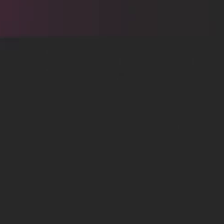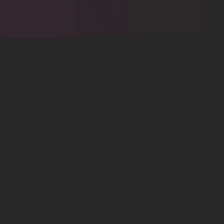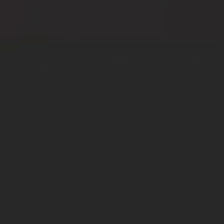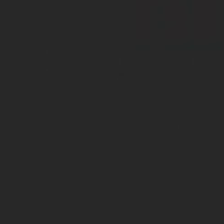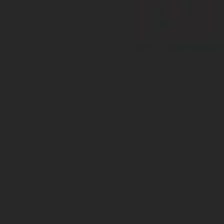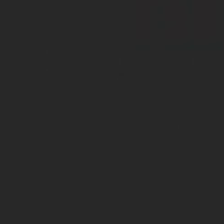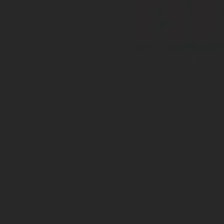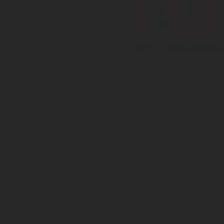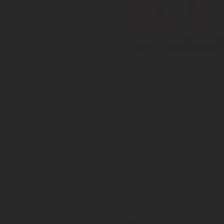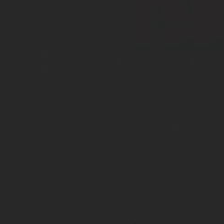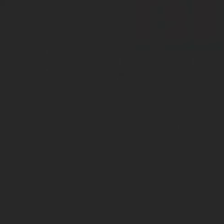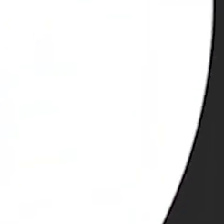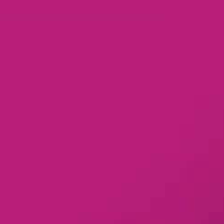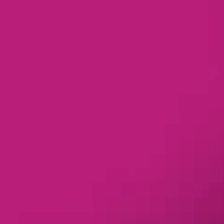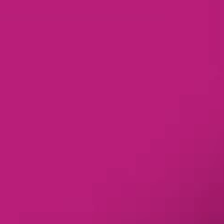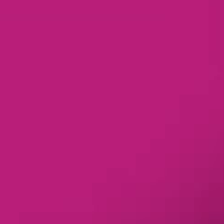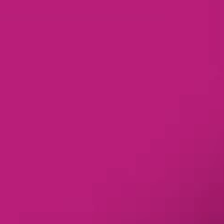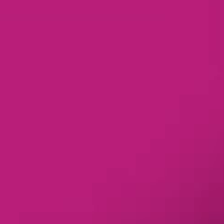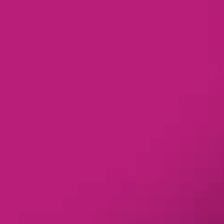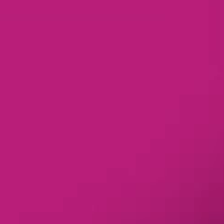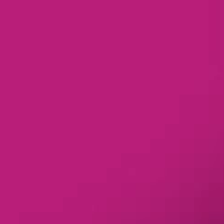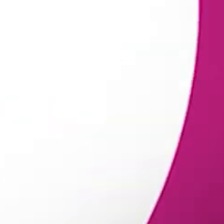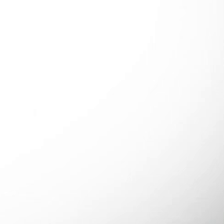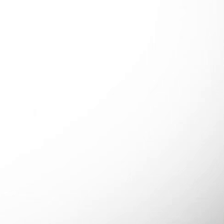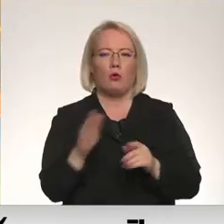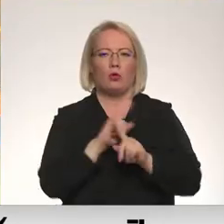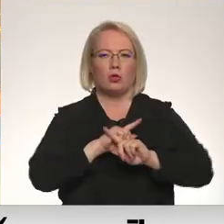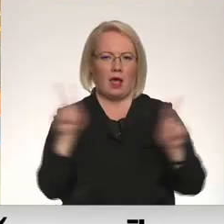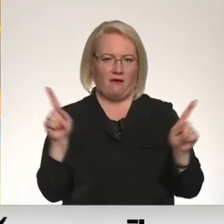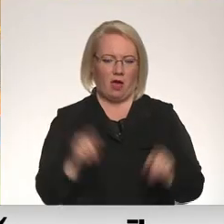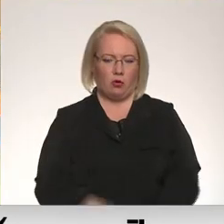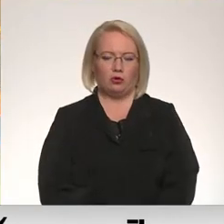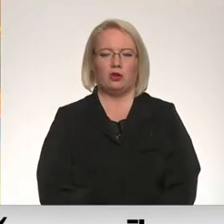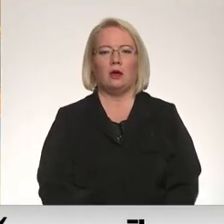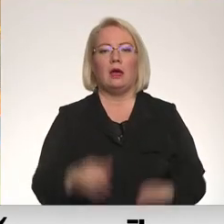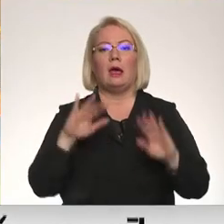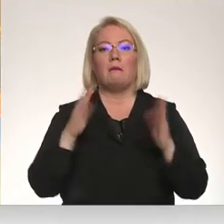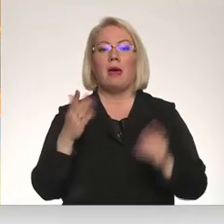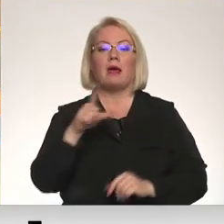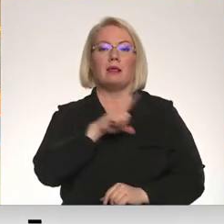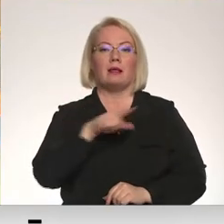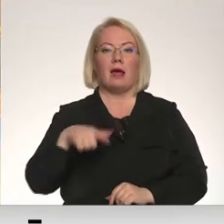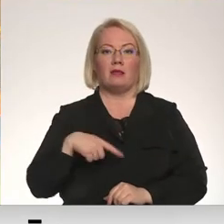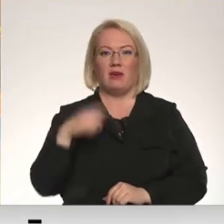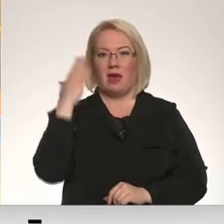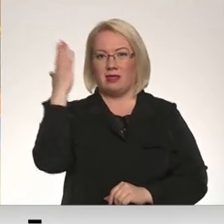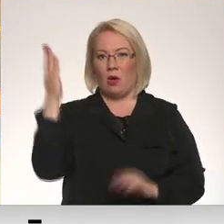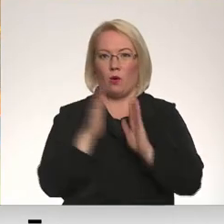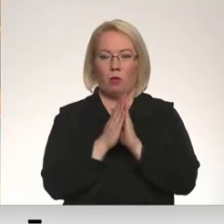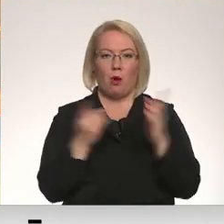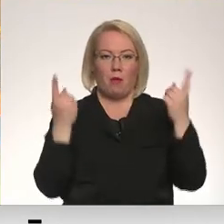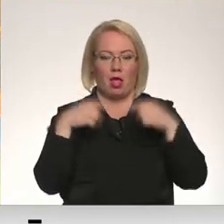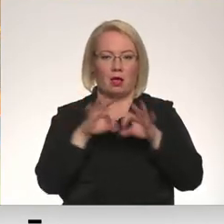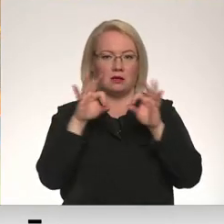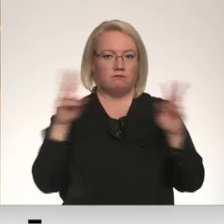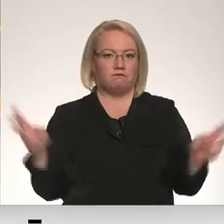Re, viss ēters ir te! Bet šodien Latvijā dievkalpojuma laikā izcēlās